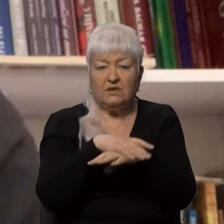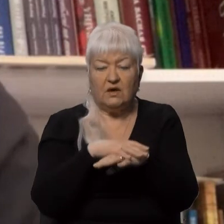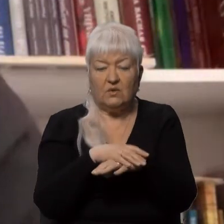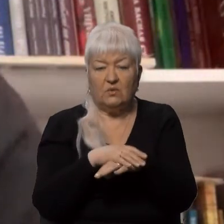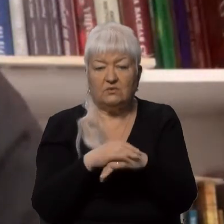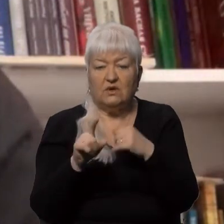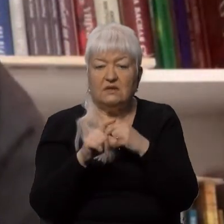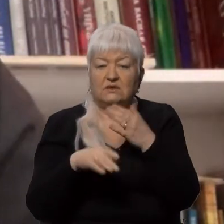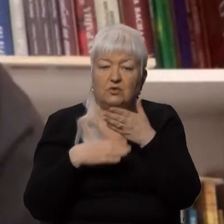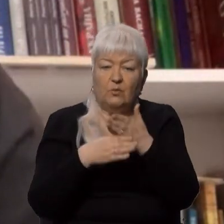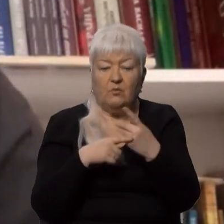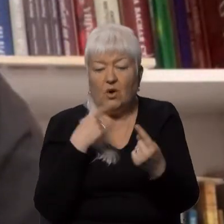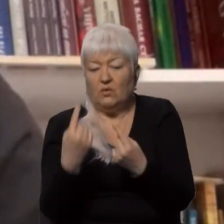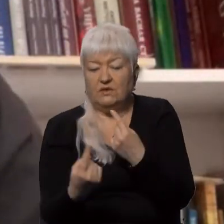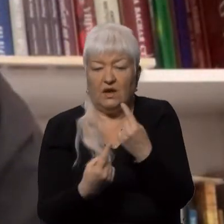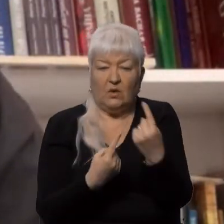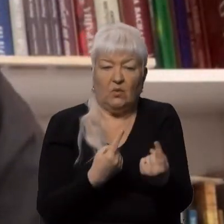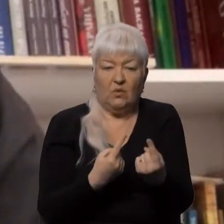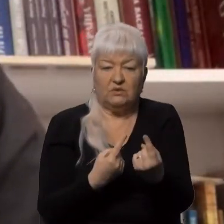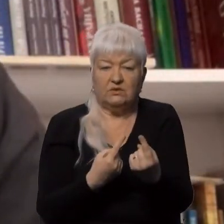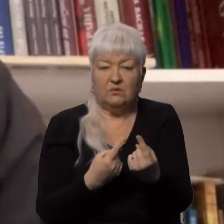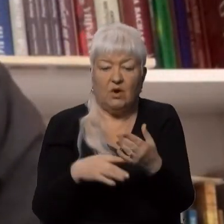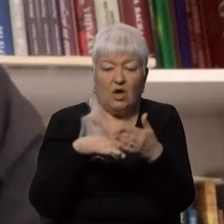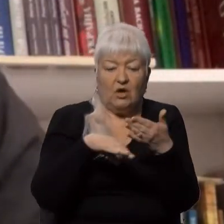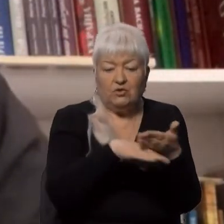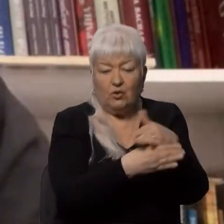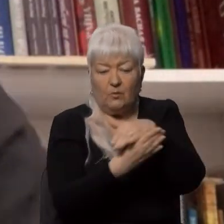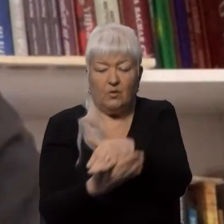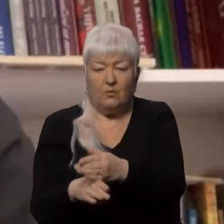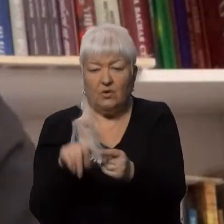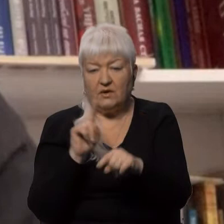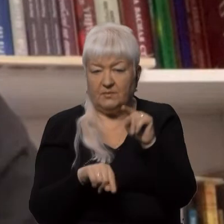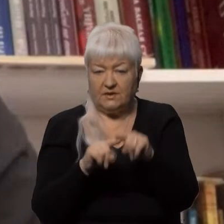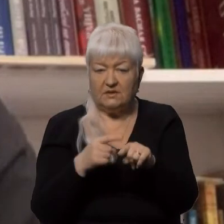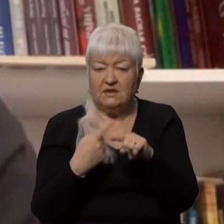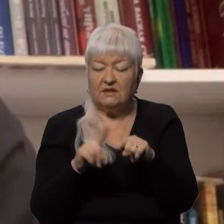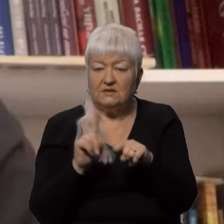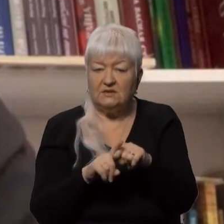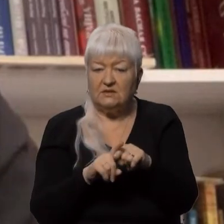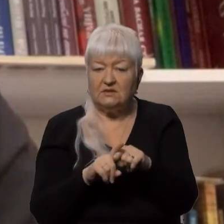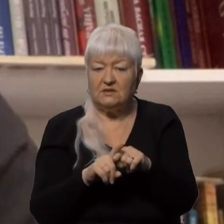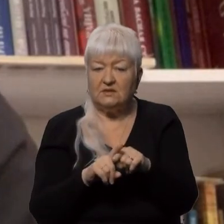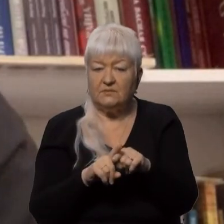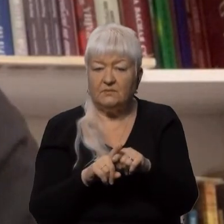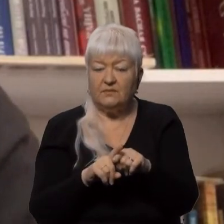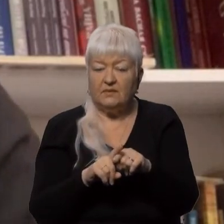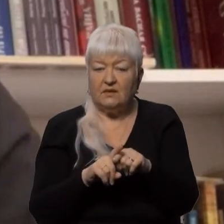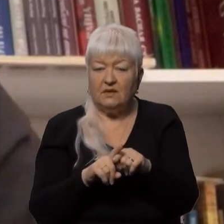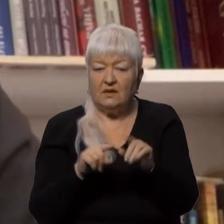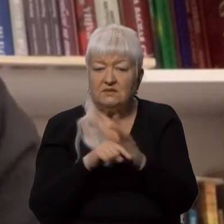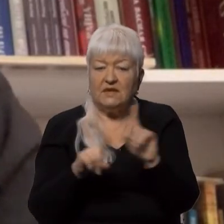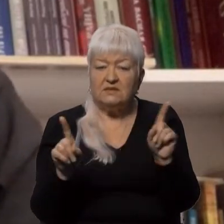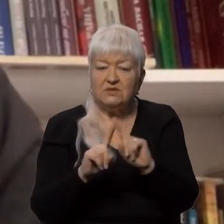допомоги одне одному, задля допомоги ближньому. Тобто ті сенси, які Христос